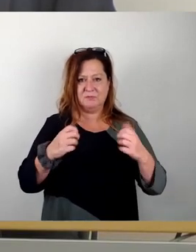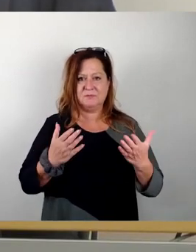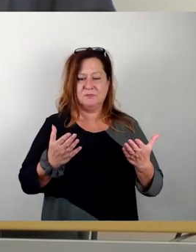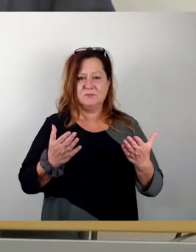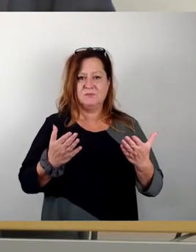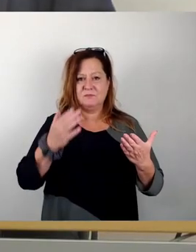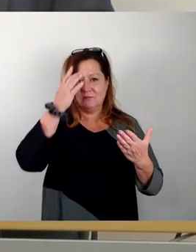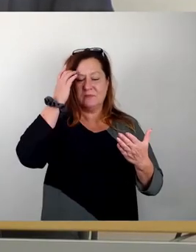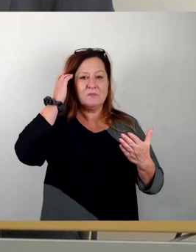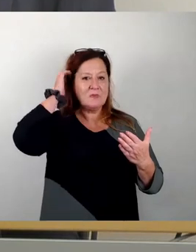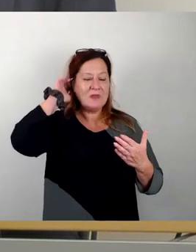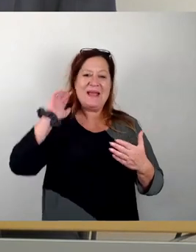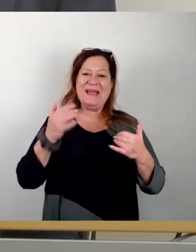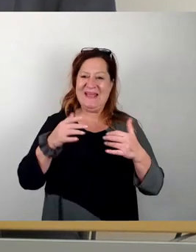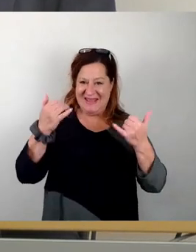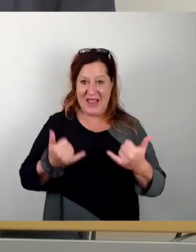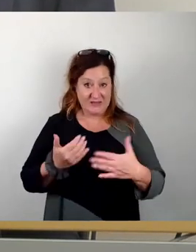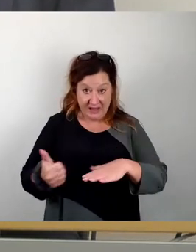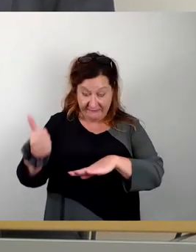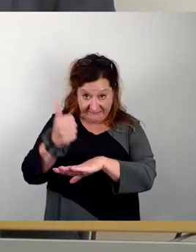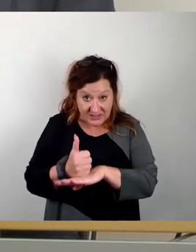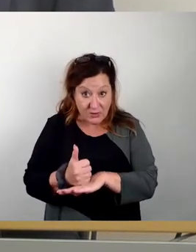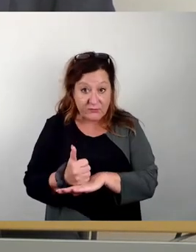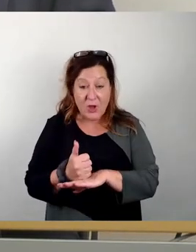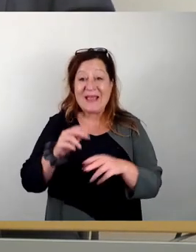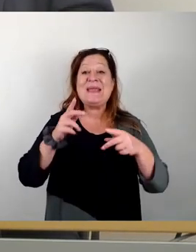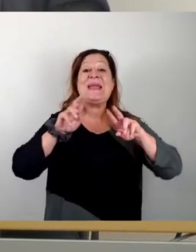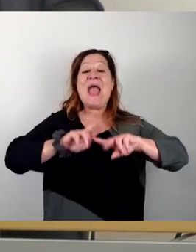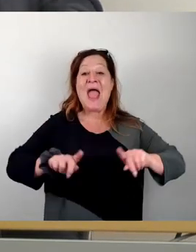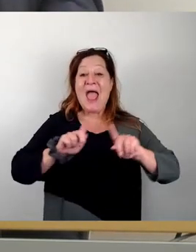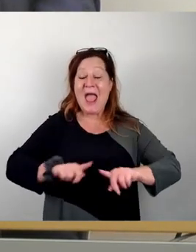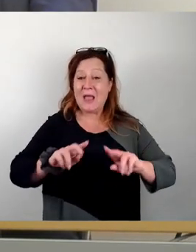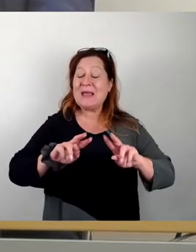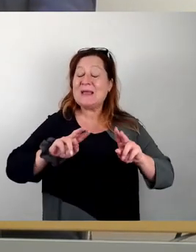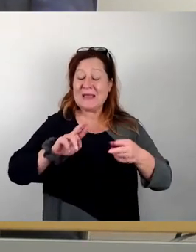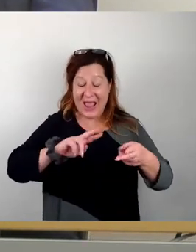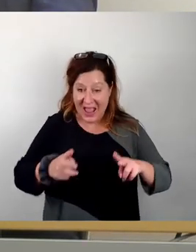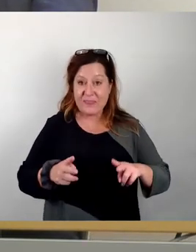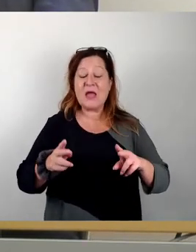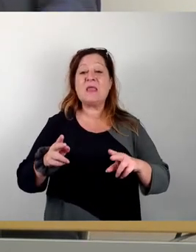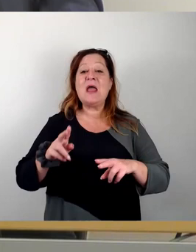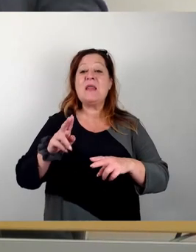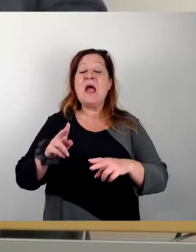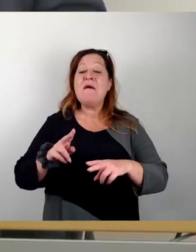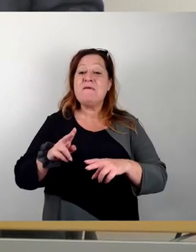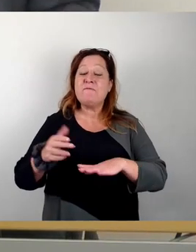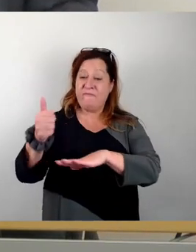ich zum geänderten federführenden Ausschussbericht kommen. Wer dem so zustimmen kann, bitte ich um das Stimmzeichen.